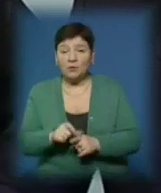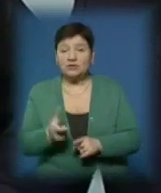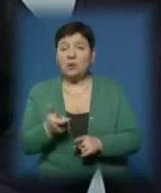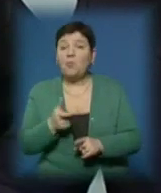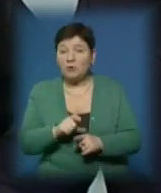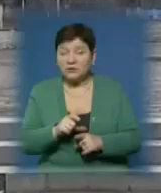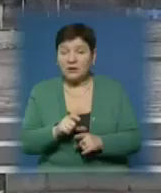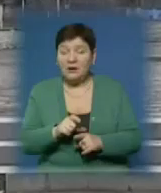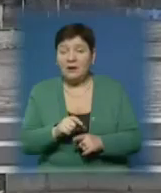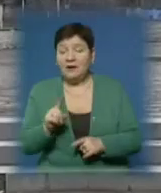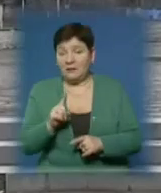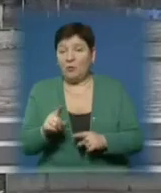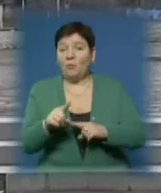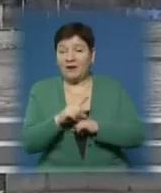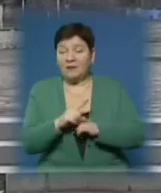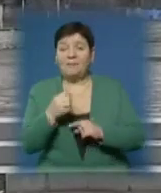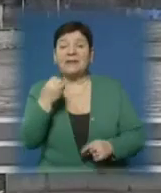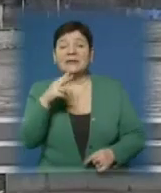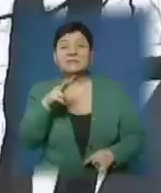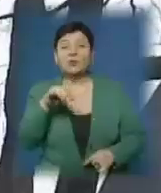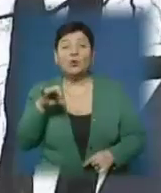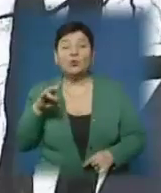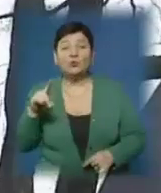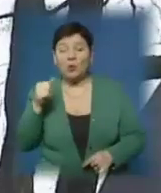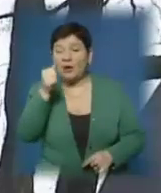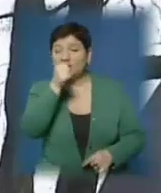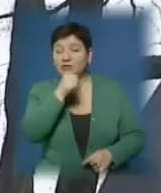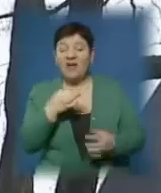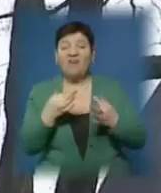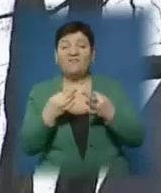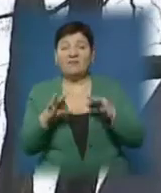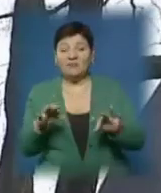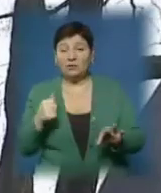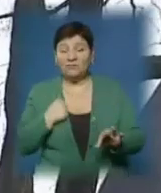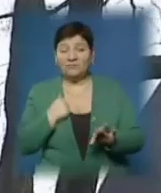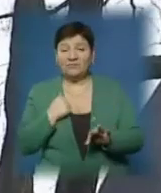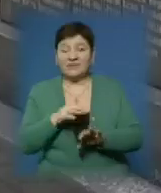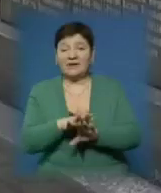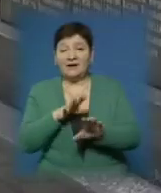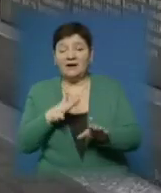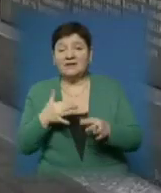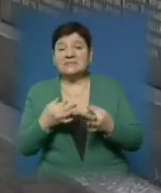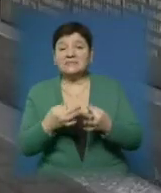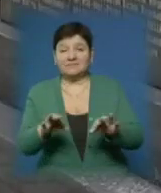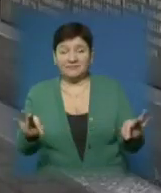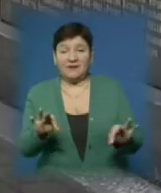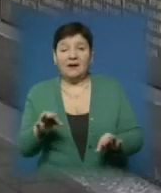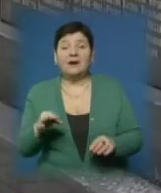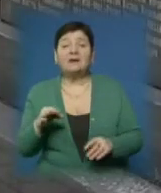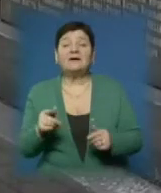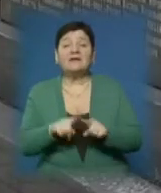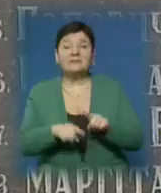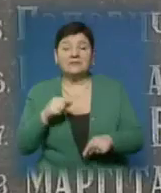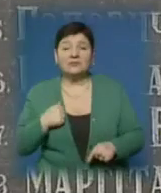хоча ми вмираємо. Щороку 15 лютого відзначають річницю виведення військ із Афганістану. Цю дату шанують рідні солдатів та